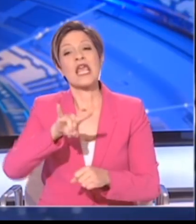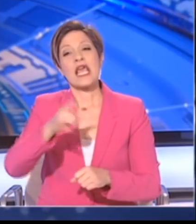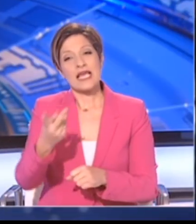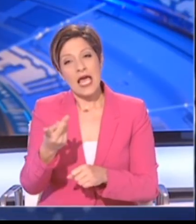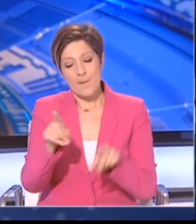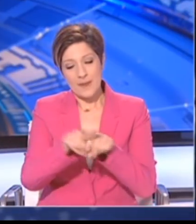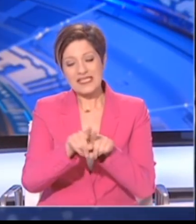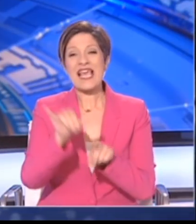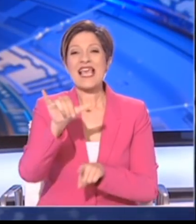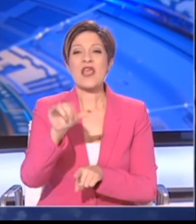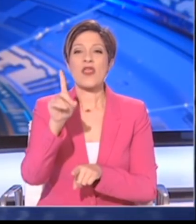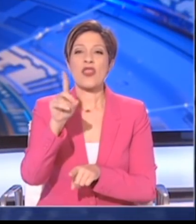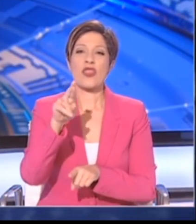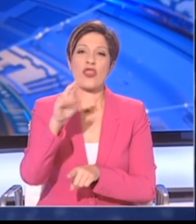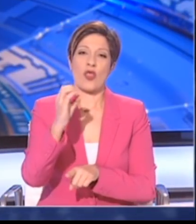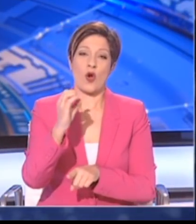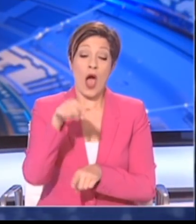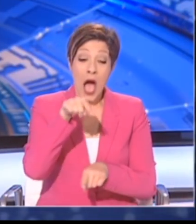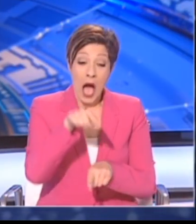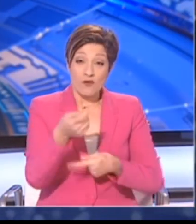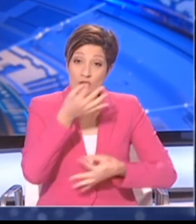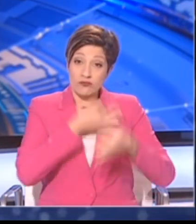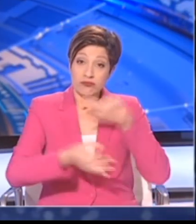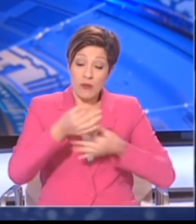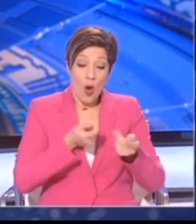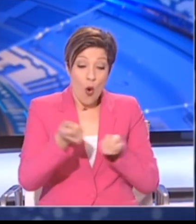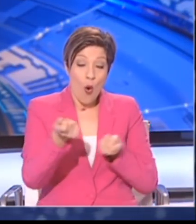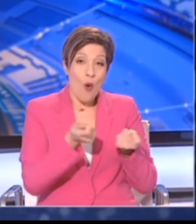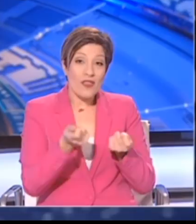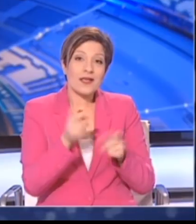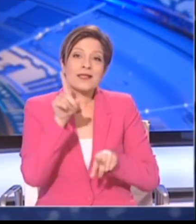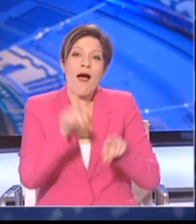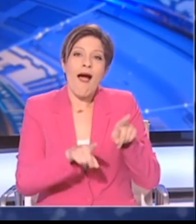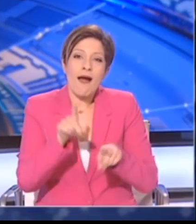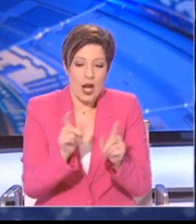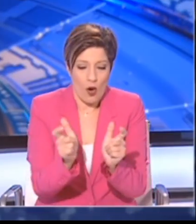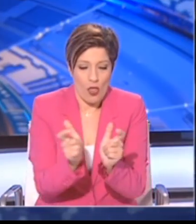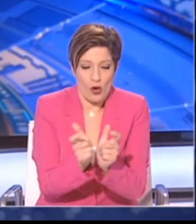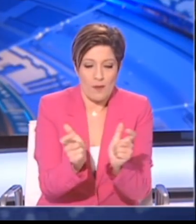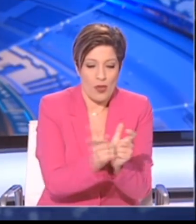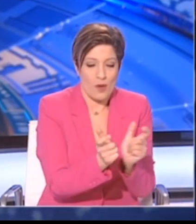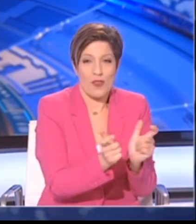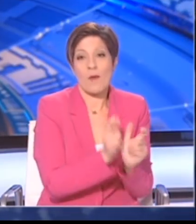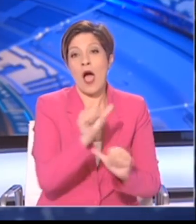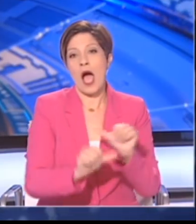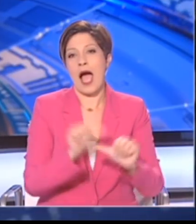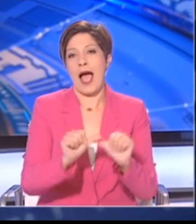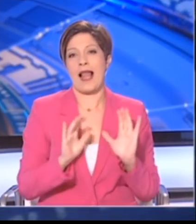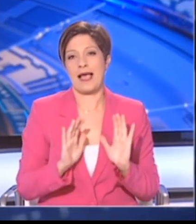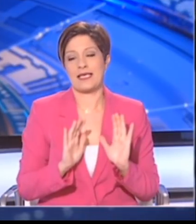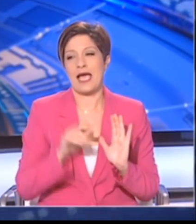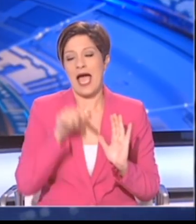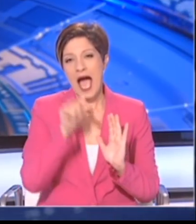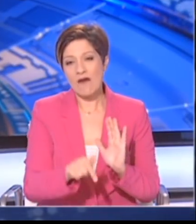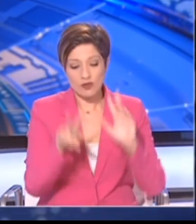αυτές μπορεί να αλλάξουν αναλόγως των αποτελεσμάτων κλινικών δοκιμών που βρίσκονται σε εξέλιξη, των μελετών